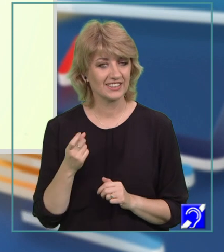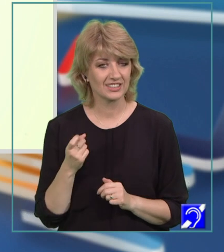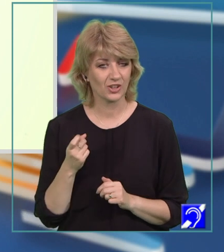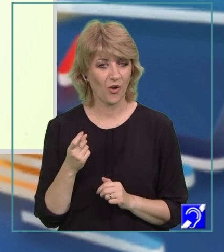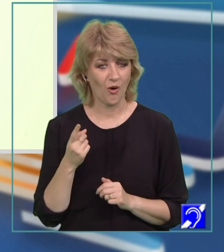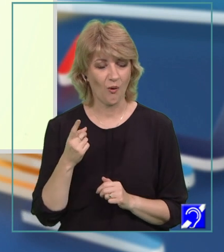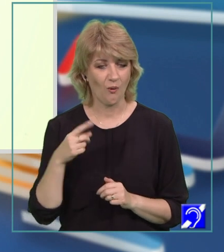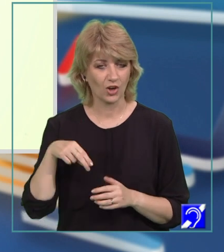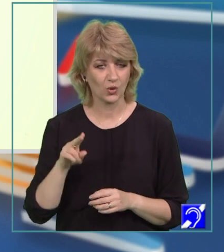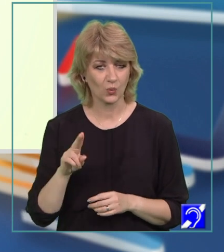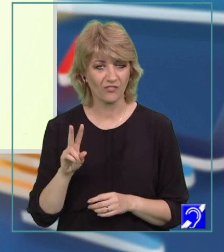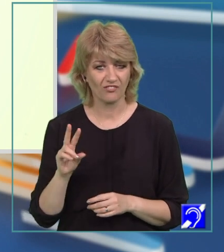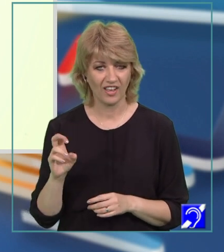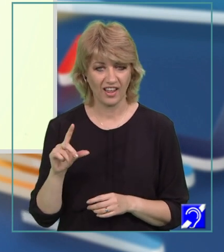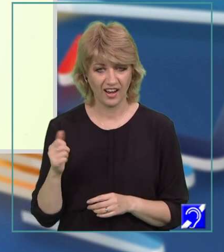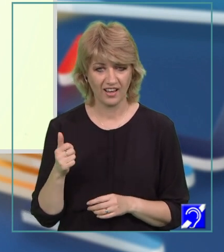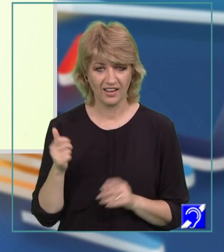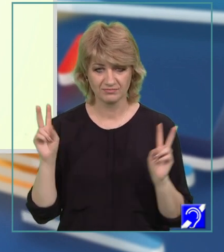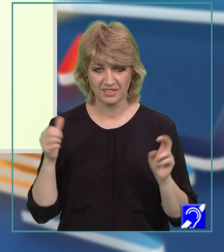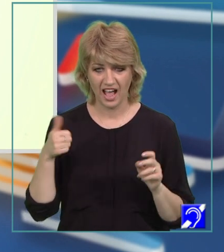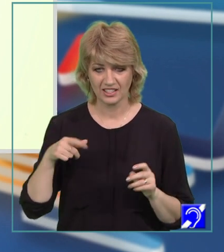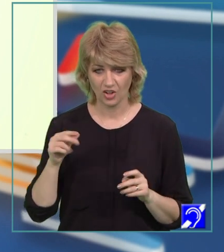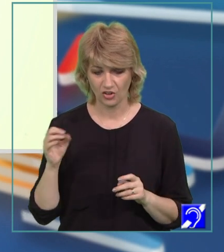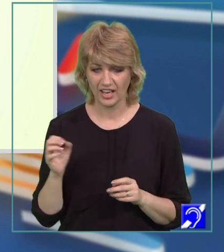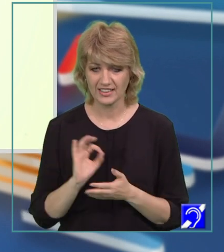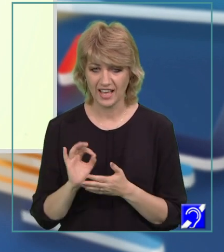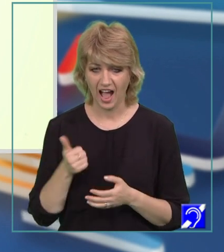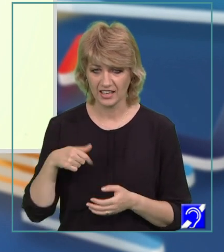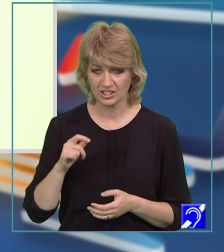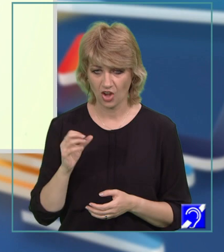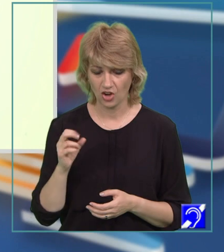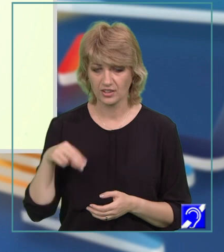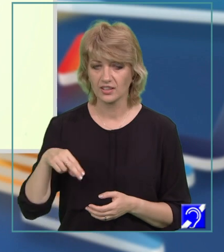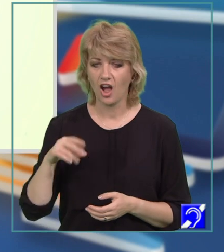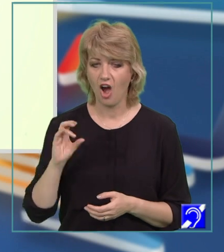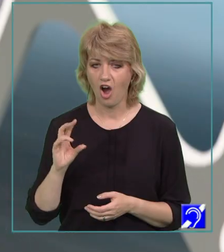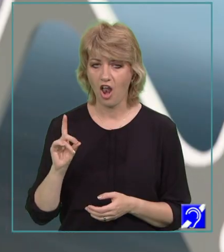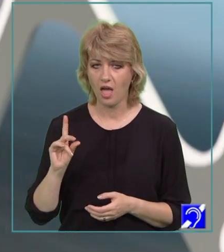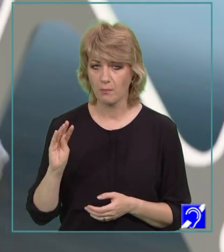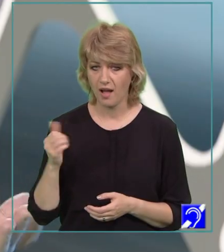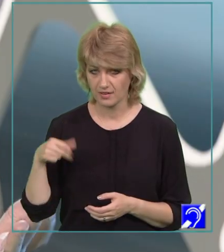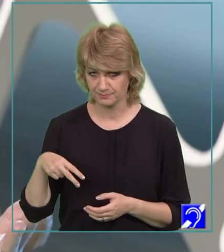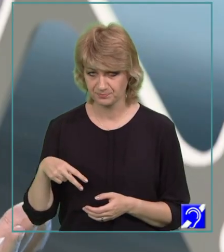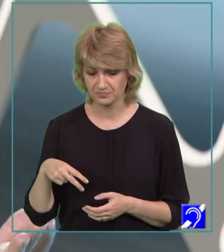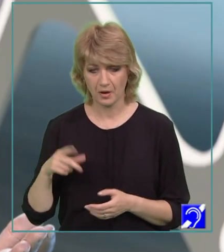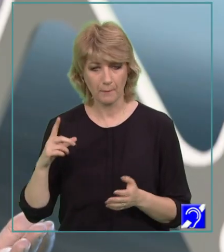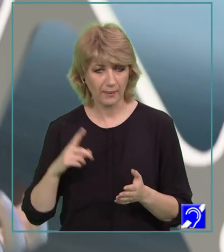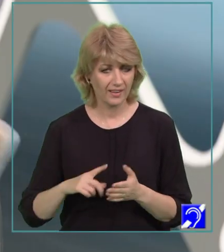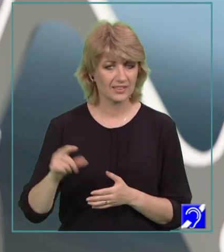nuvelă, Antonia, scrisă de prozatorul Anton Holban. Plecând de la planul